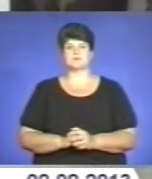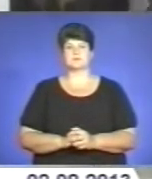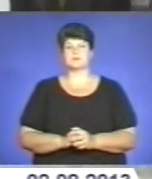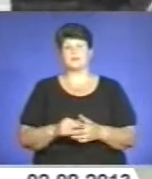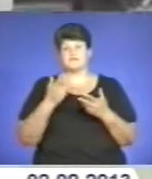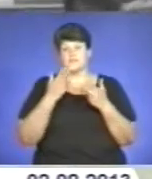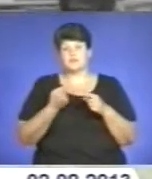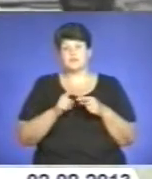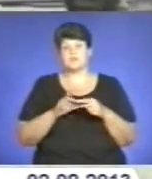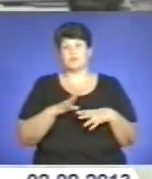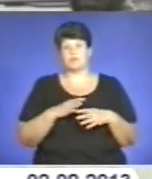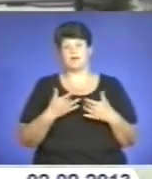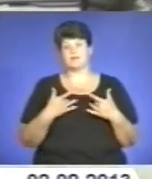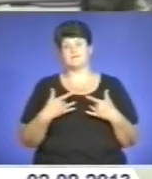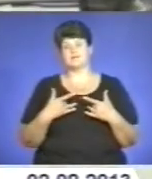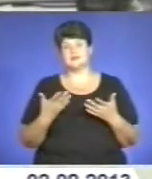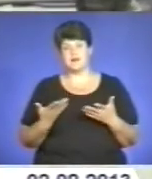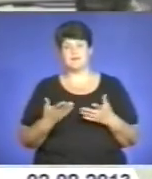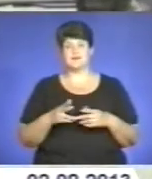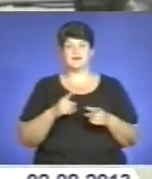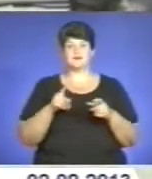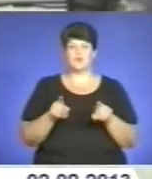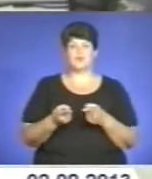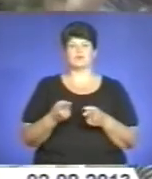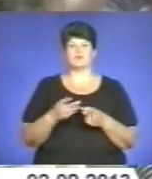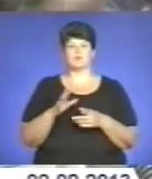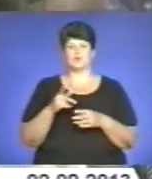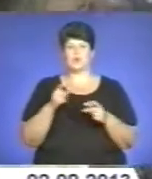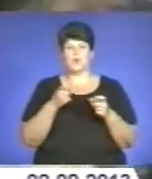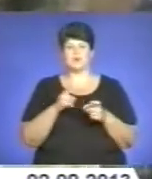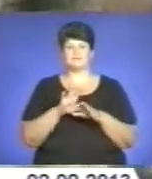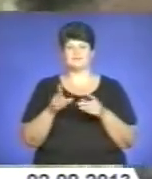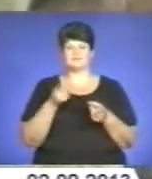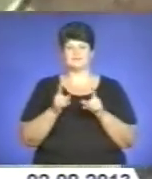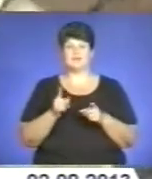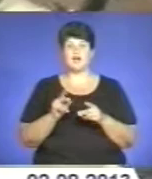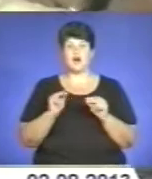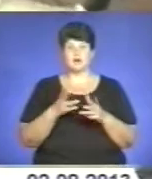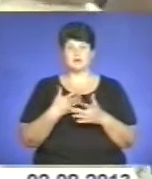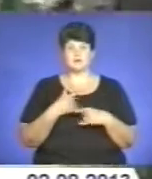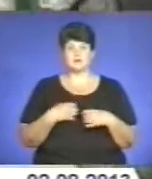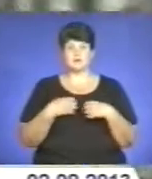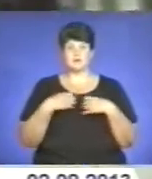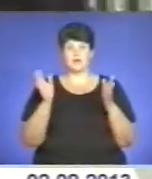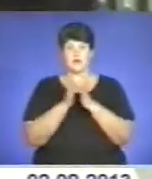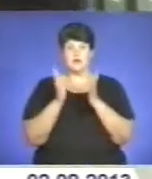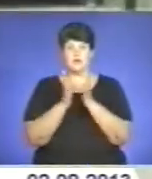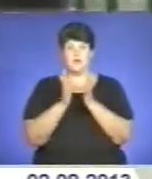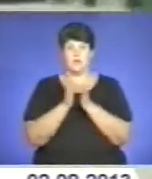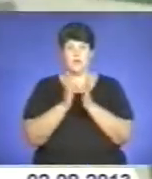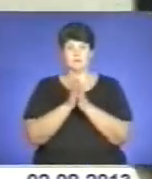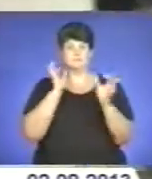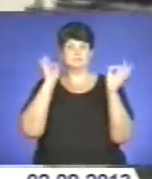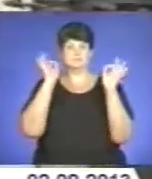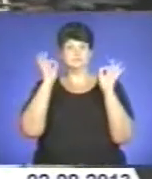Звичайно, це була вистава. І злодії, і кулі – все несправжнє. Та це не мало жодного значення для глядачів. Шквал оплесків зірвався над Чорним